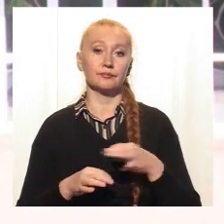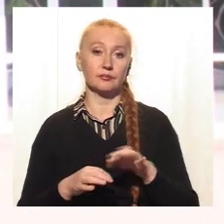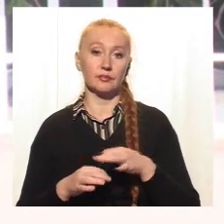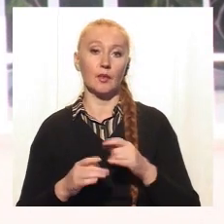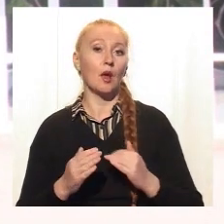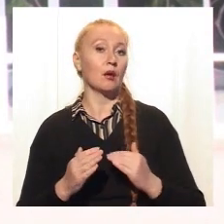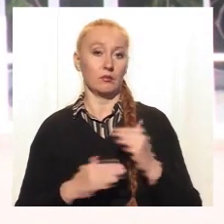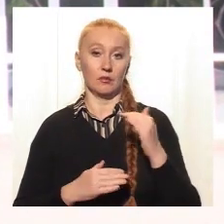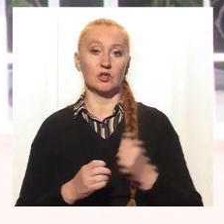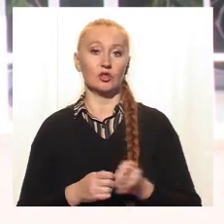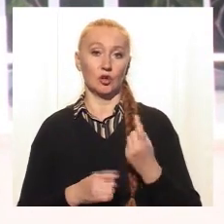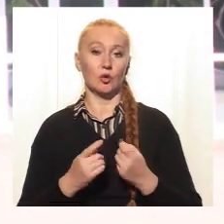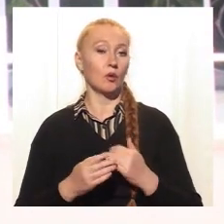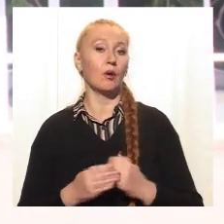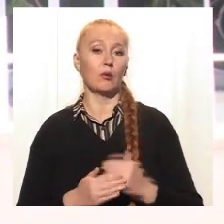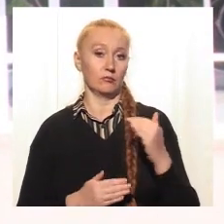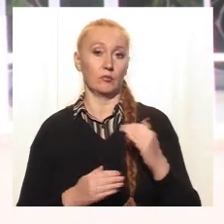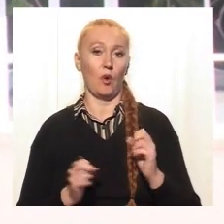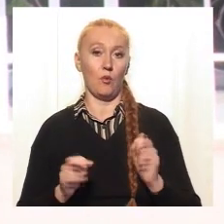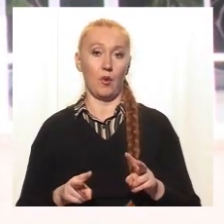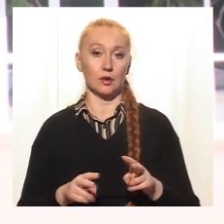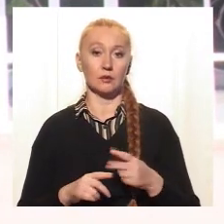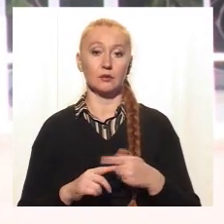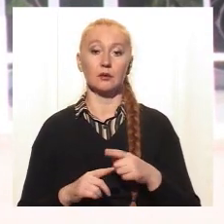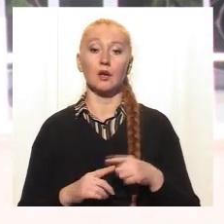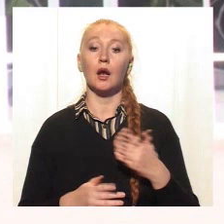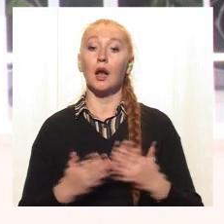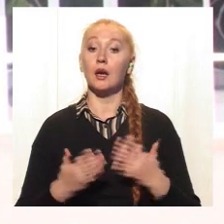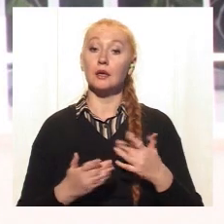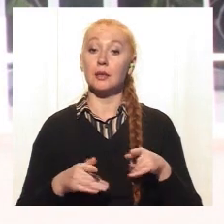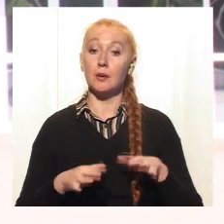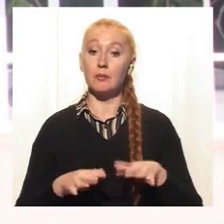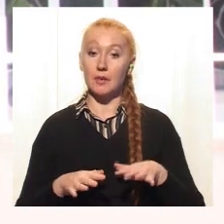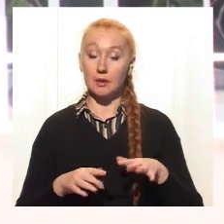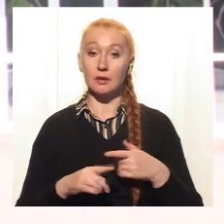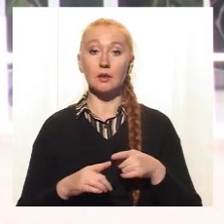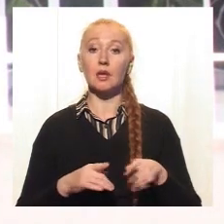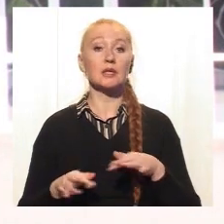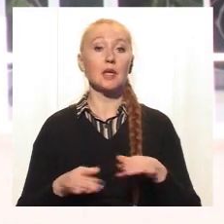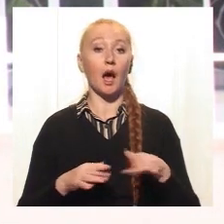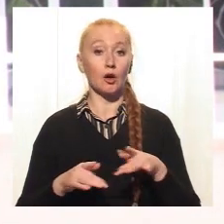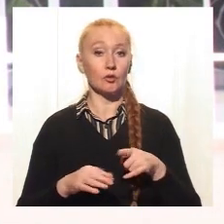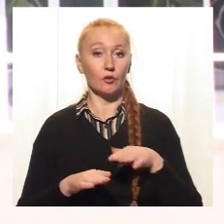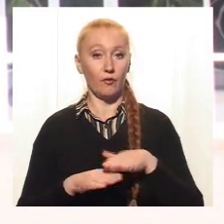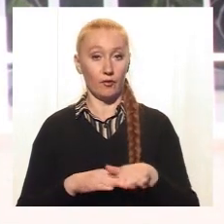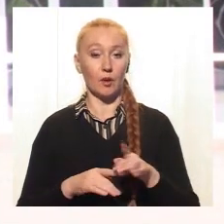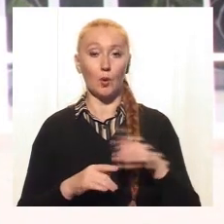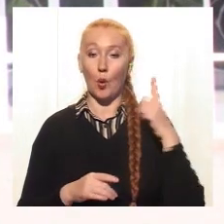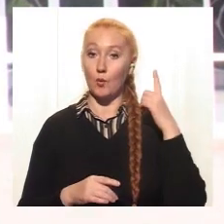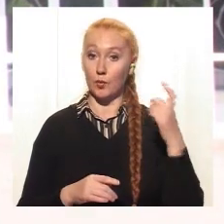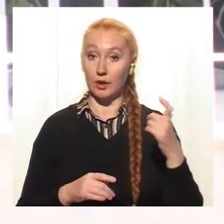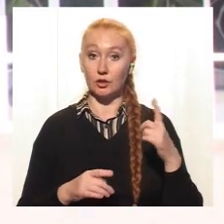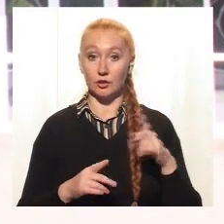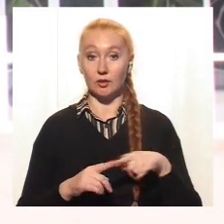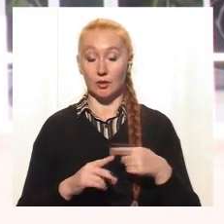як джерело підвищеної небезпеки. Якщо це має місце і власник ніяких заходів не здійснює для того про попередження, про